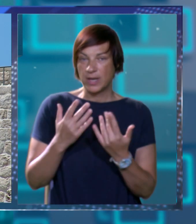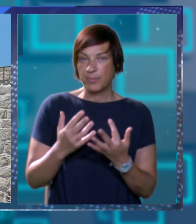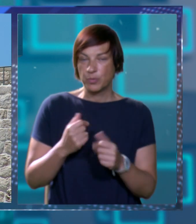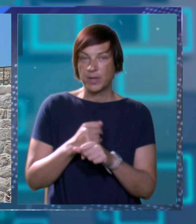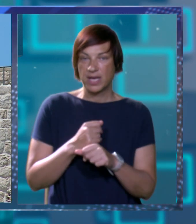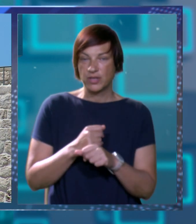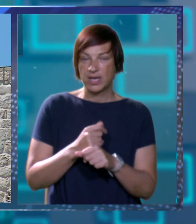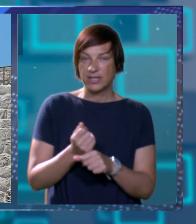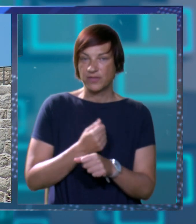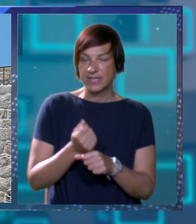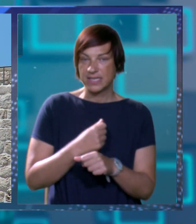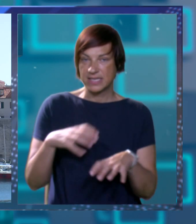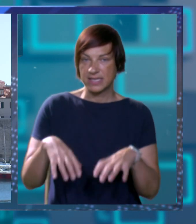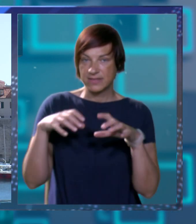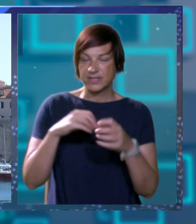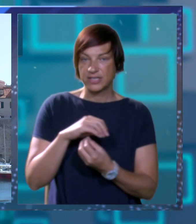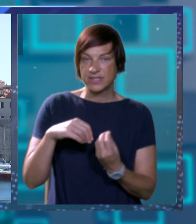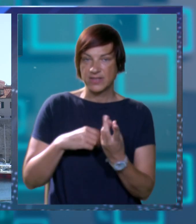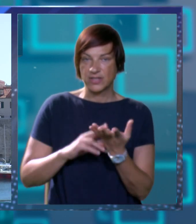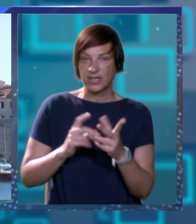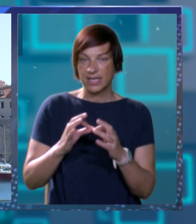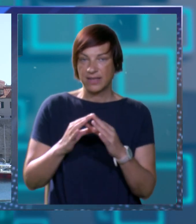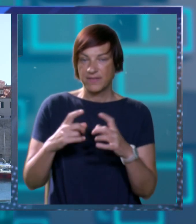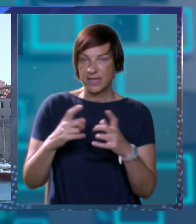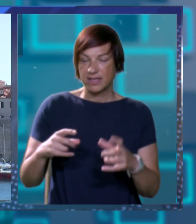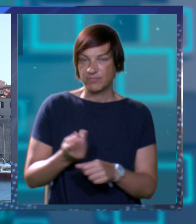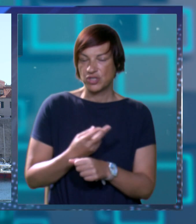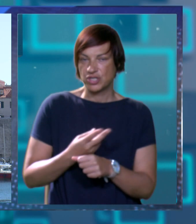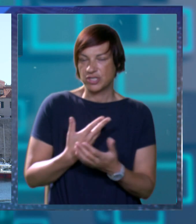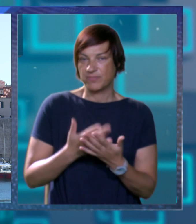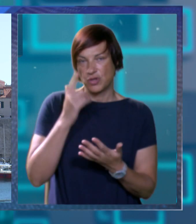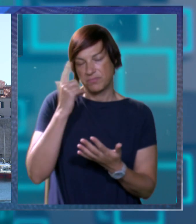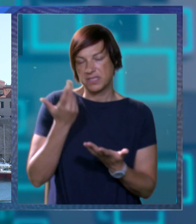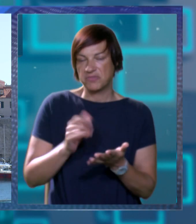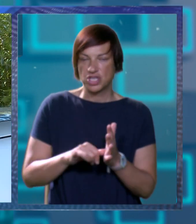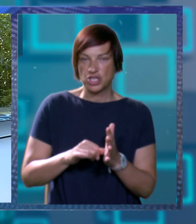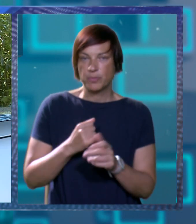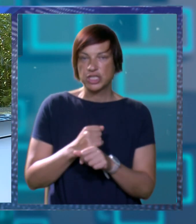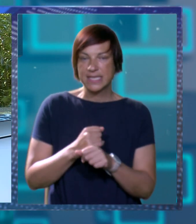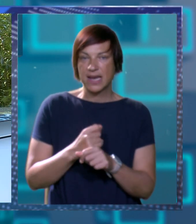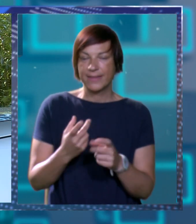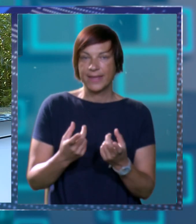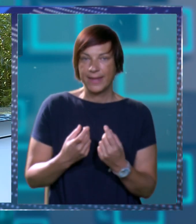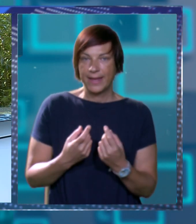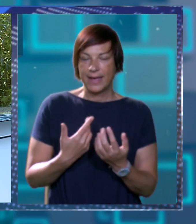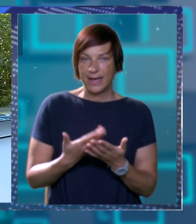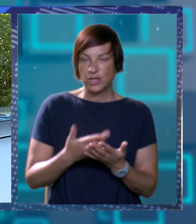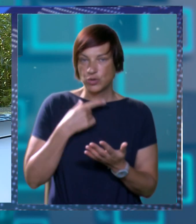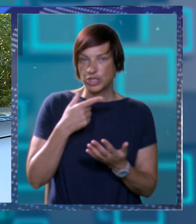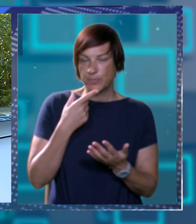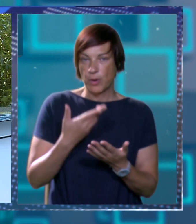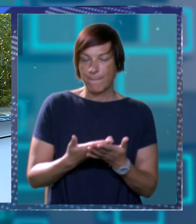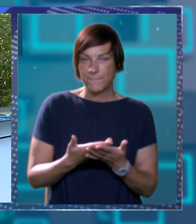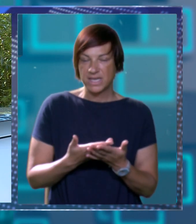ubrajo radove recimo na sanaciji tvrđave Svetog Ivana na sanaciji Tarac to misli da je nešto redovito što se radi ali ono čemu